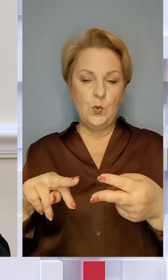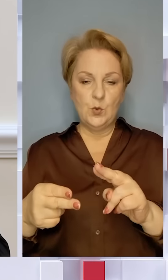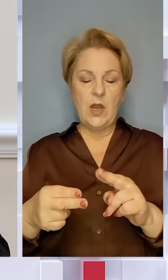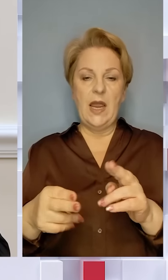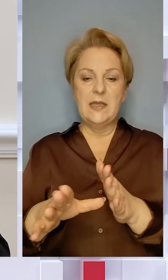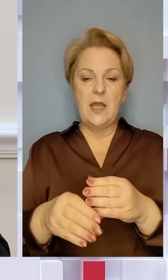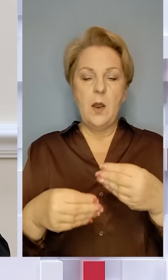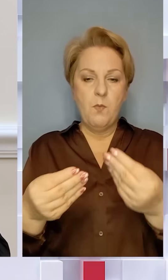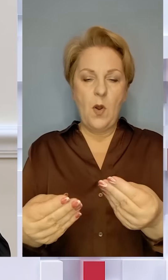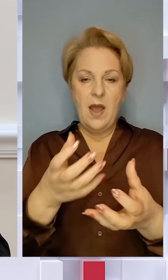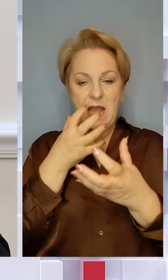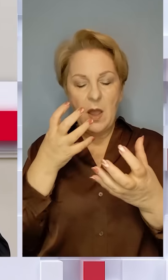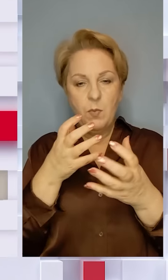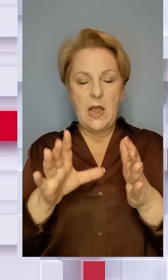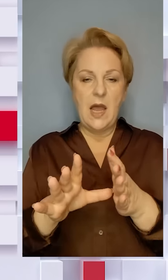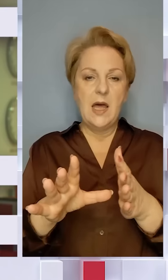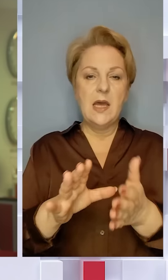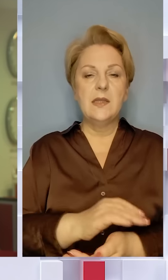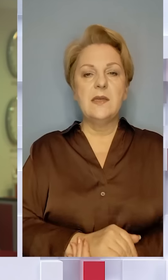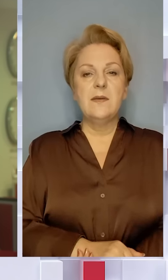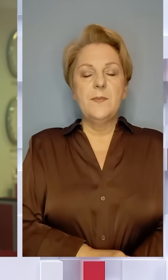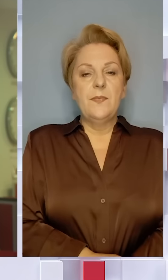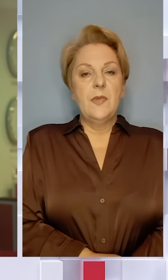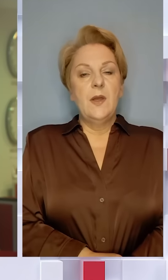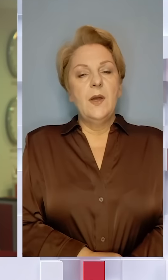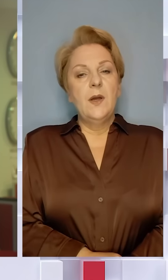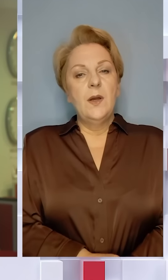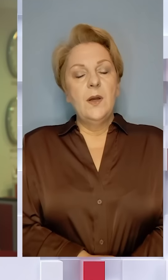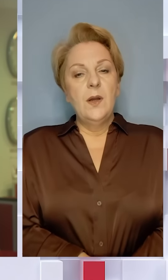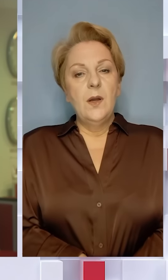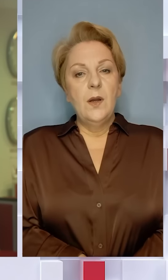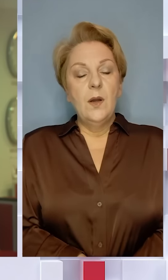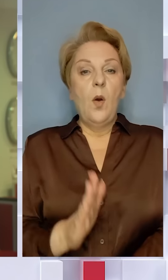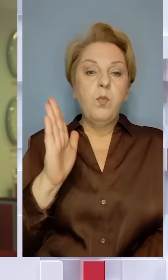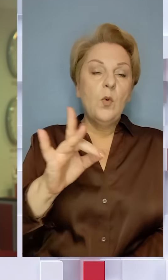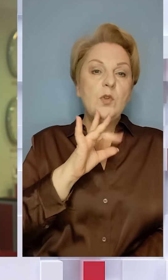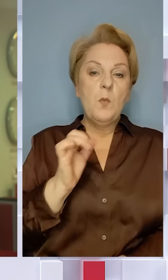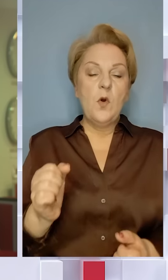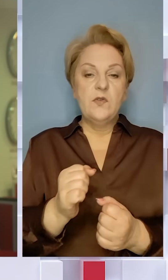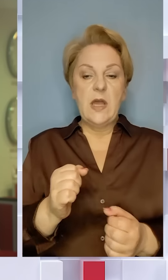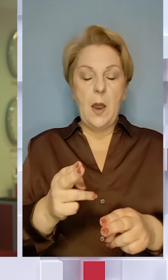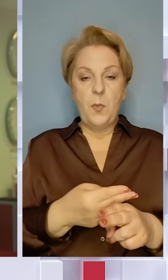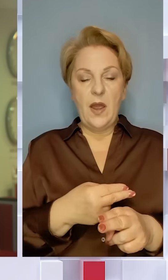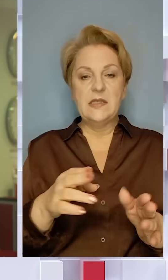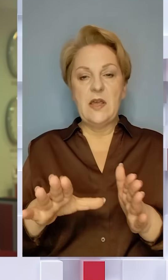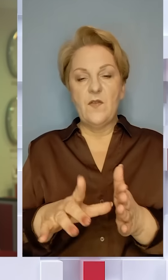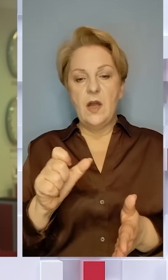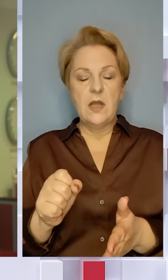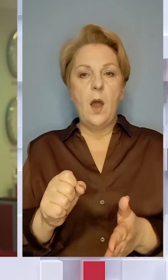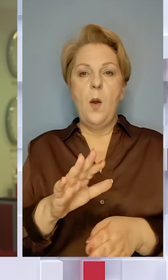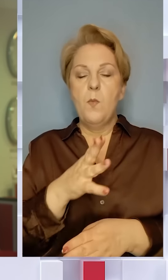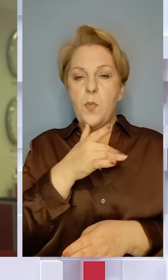постачання тепла і електрики. Вижити взимку без світла і газу та ще й під обстрілами – це зараз